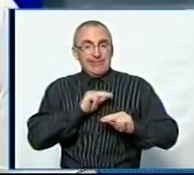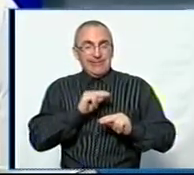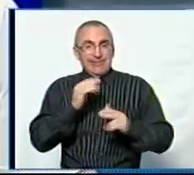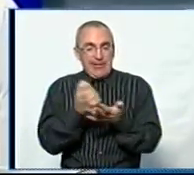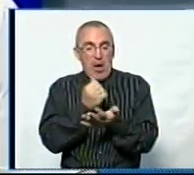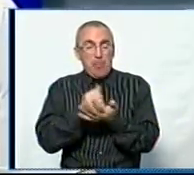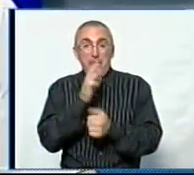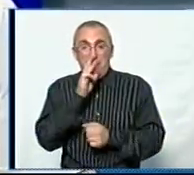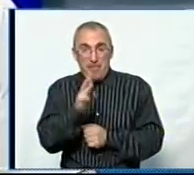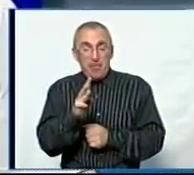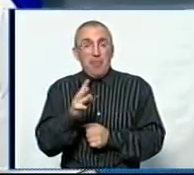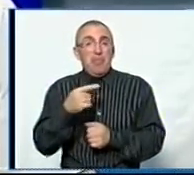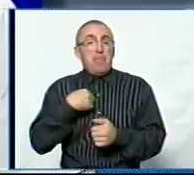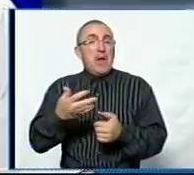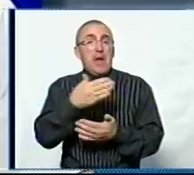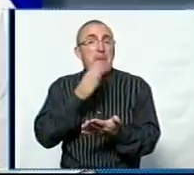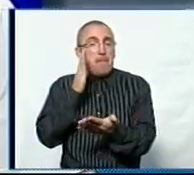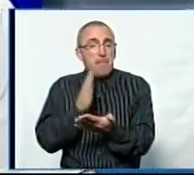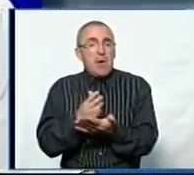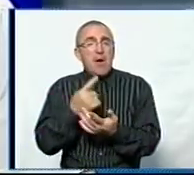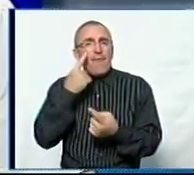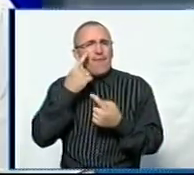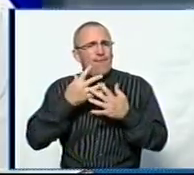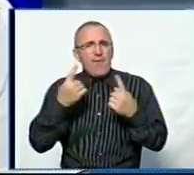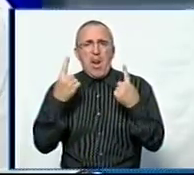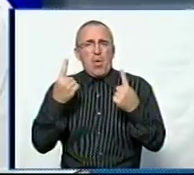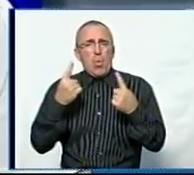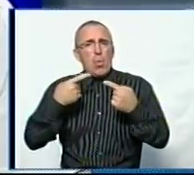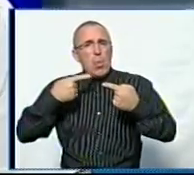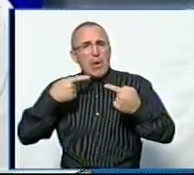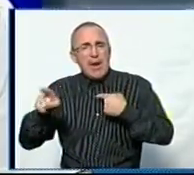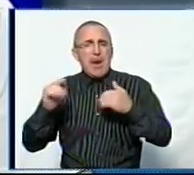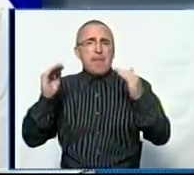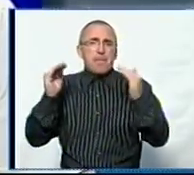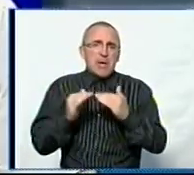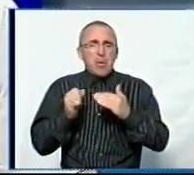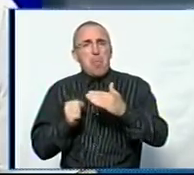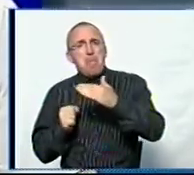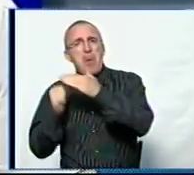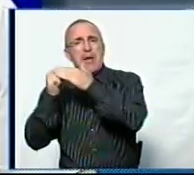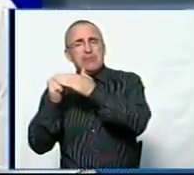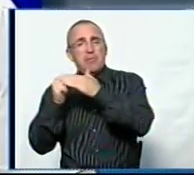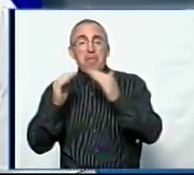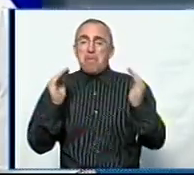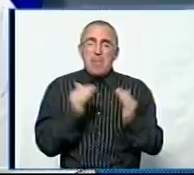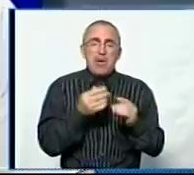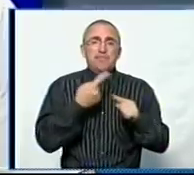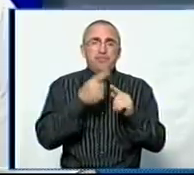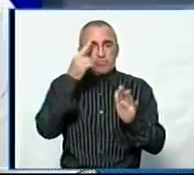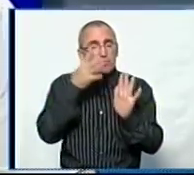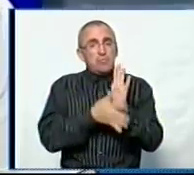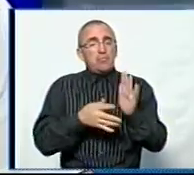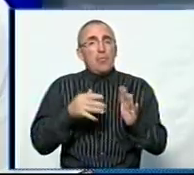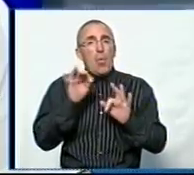вчителя, то ми маємо велику різницю від мінімуму до максимуму. Мінімум – це, зрозуміло,